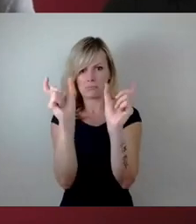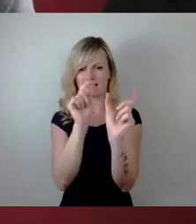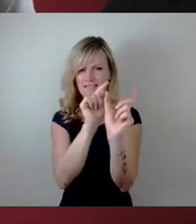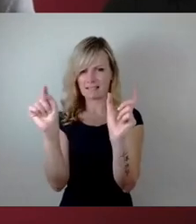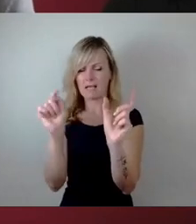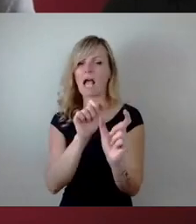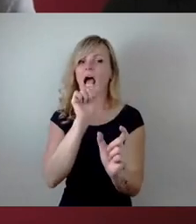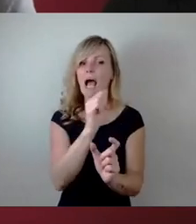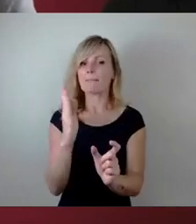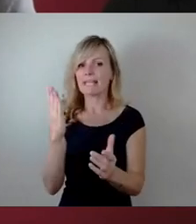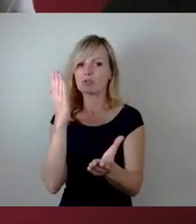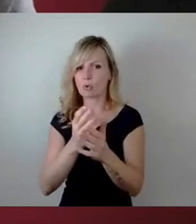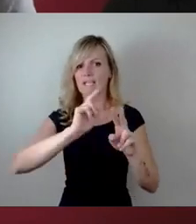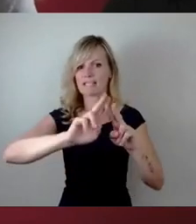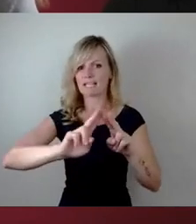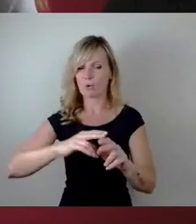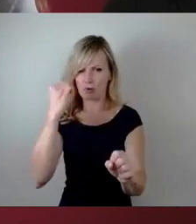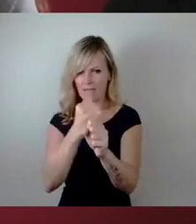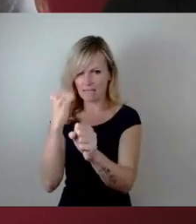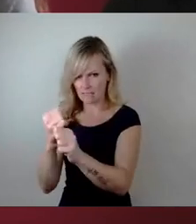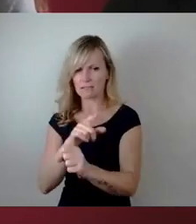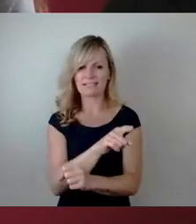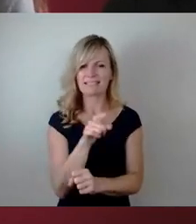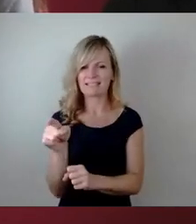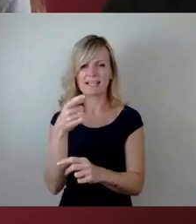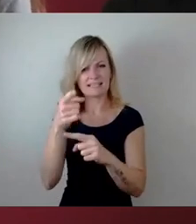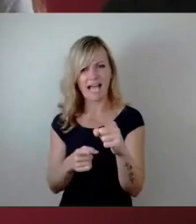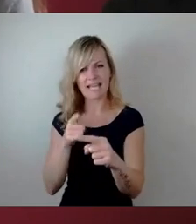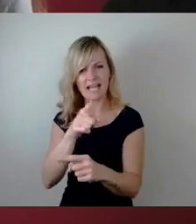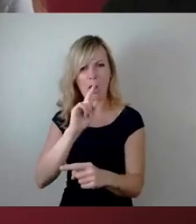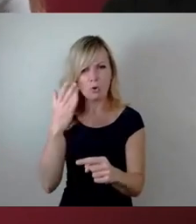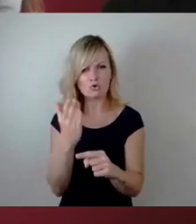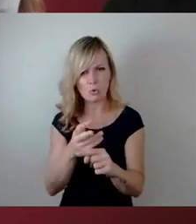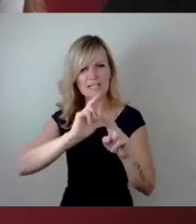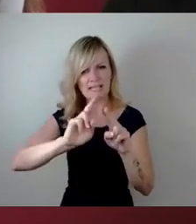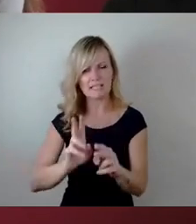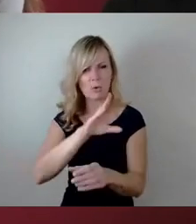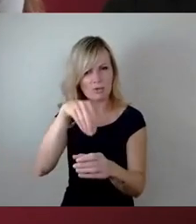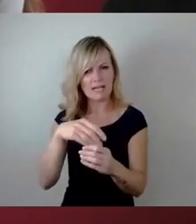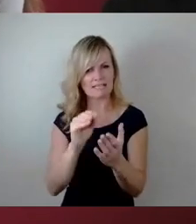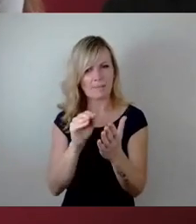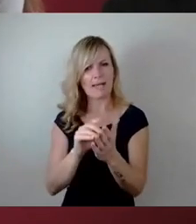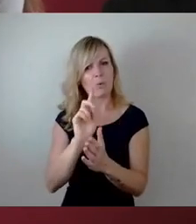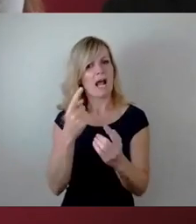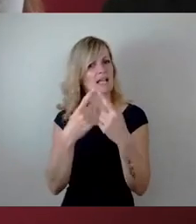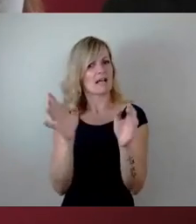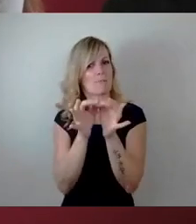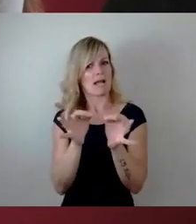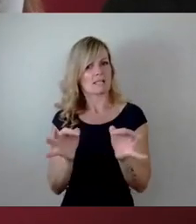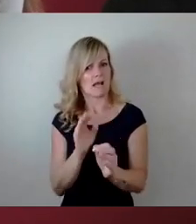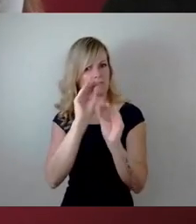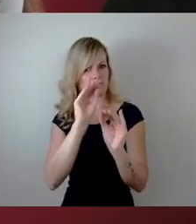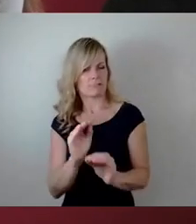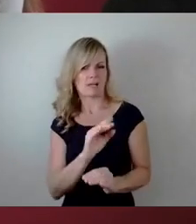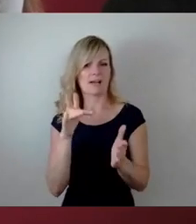B schon saniert. Sind denn diese Teile mit saniert worden oder sind da andere Maßnahmen gegriffen worden? Weil sie sind ja teilweise im Beton